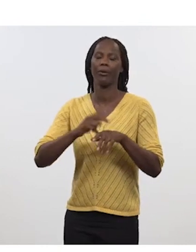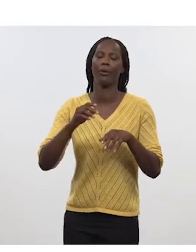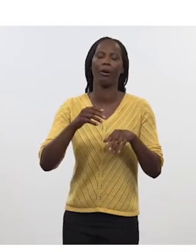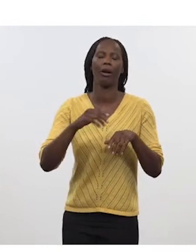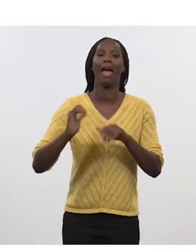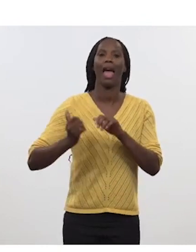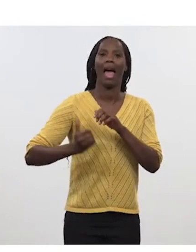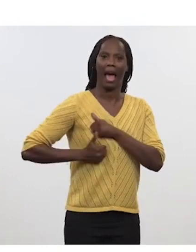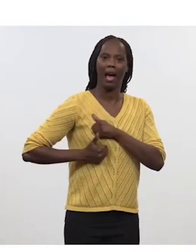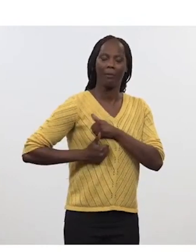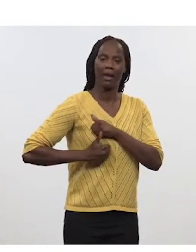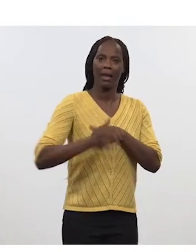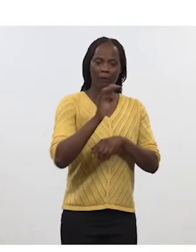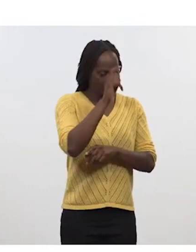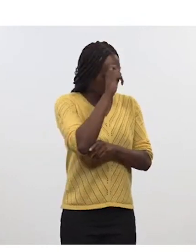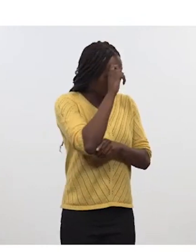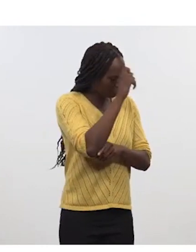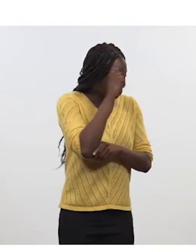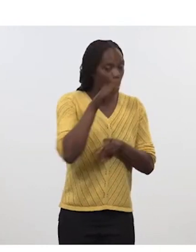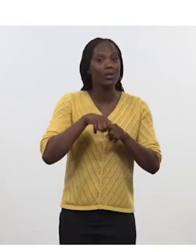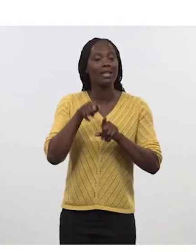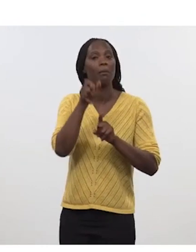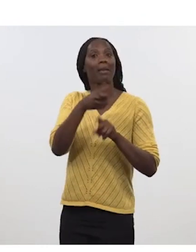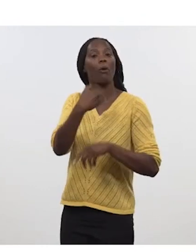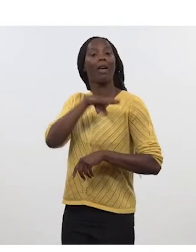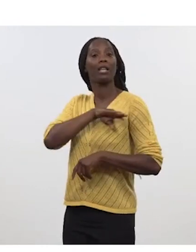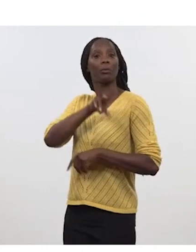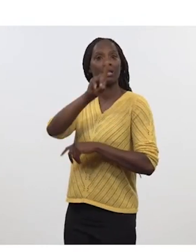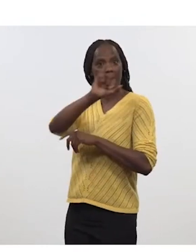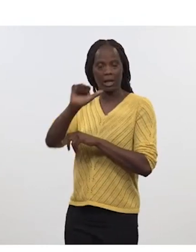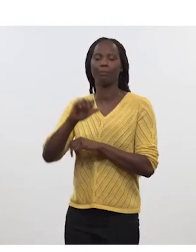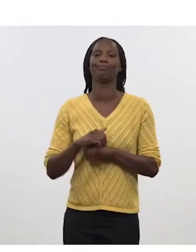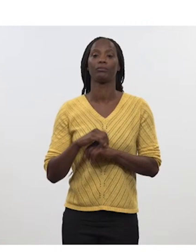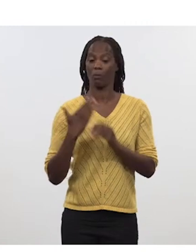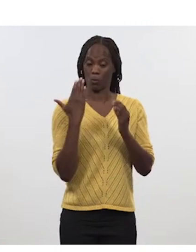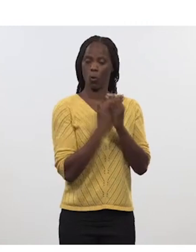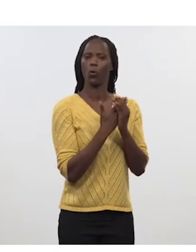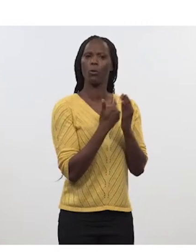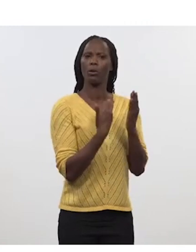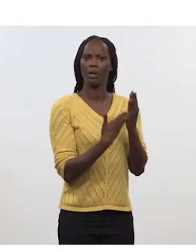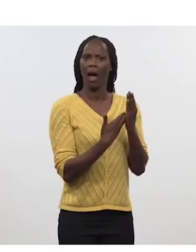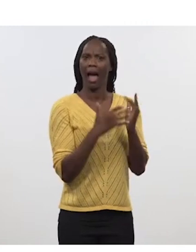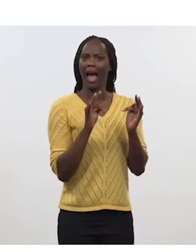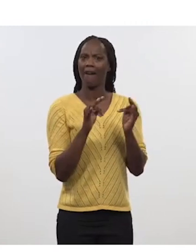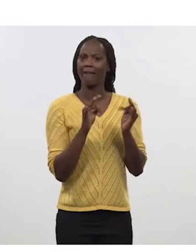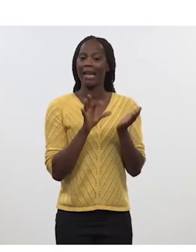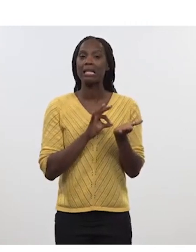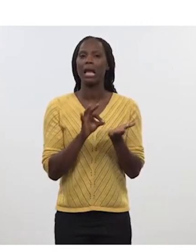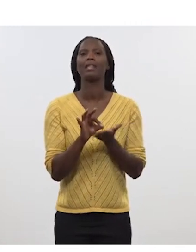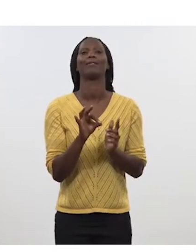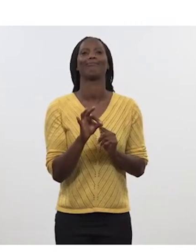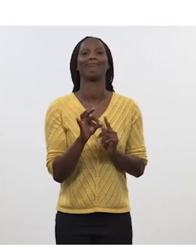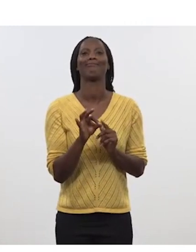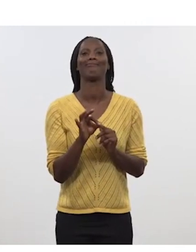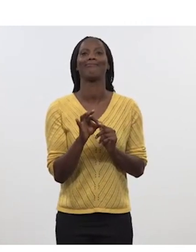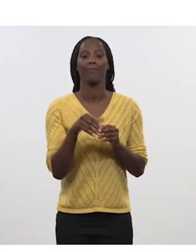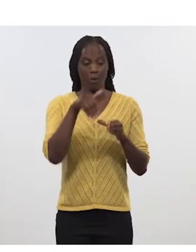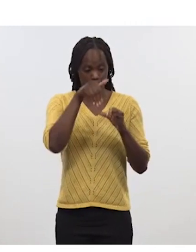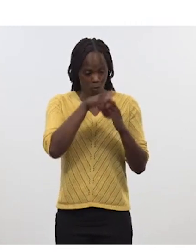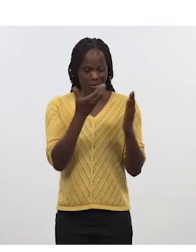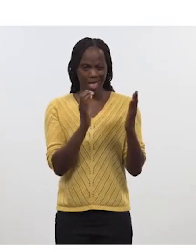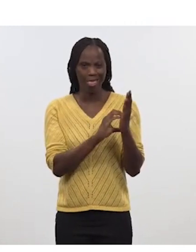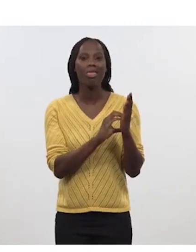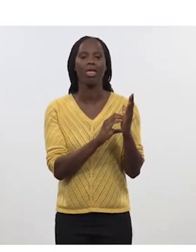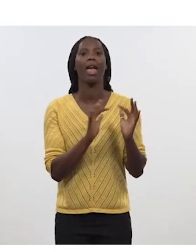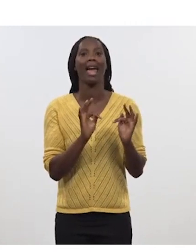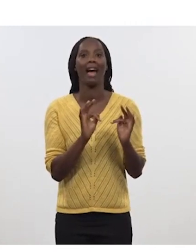je salue et de la DGA. Que ce document, il a une vertu stratégique. Il vient commencer à préfigurer de ce que va être